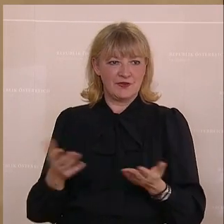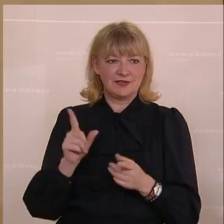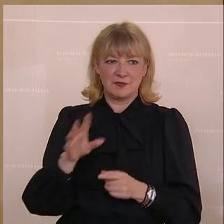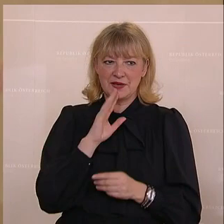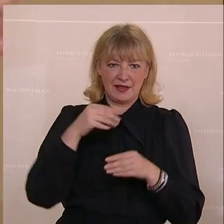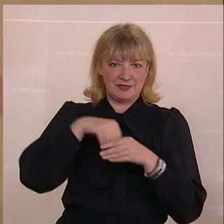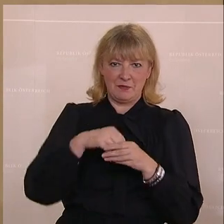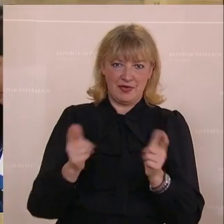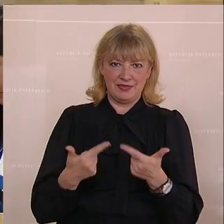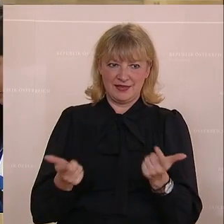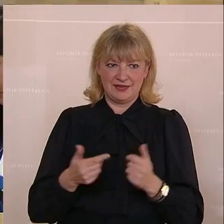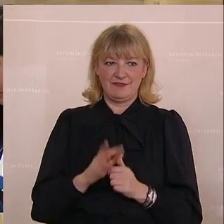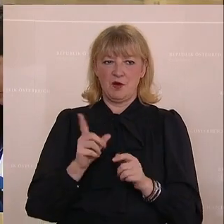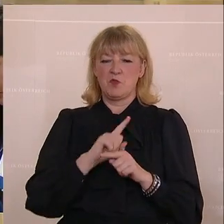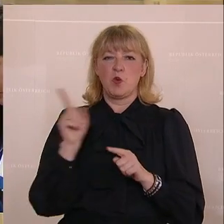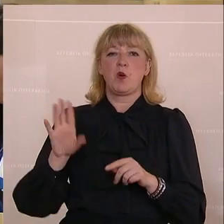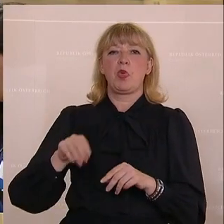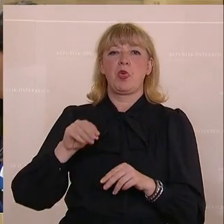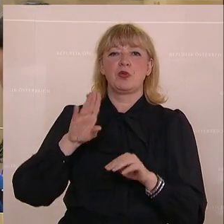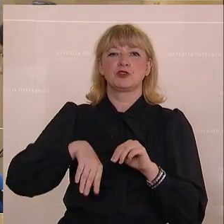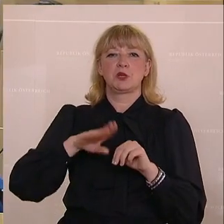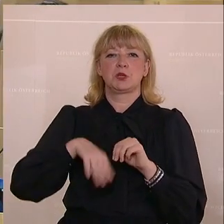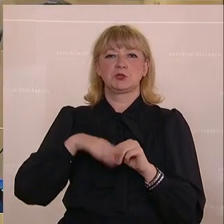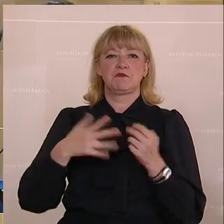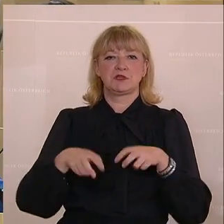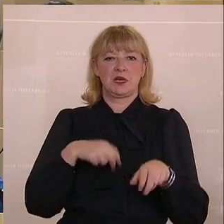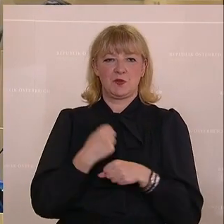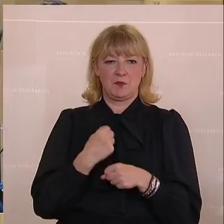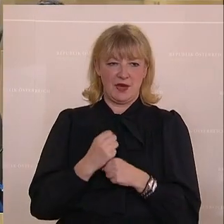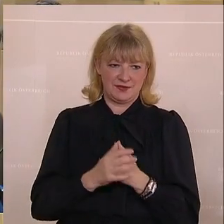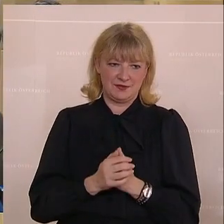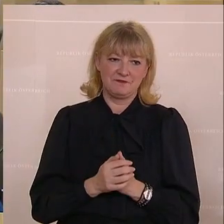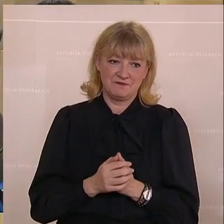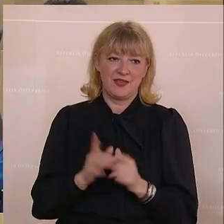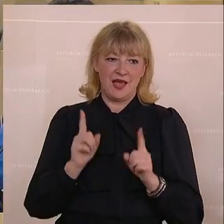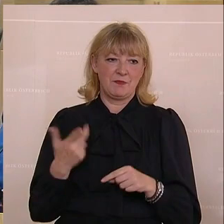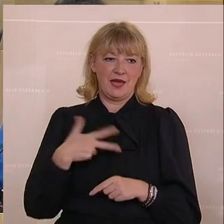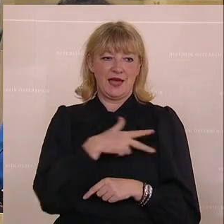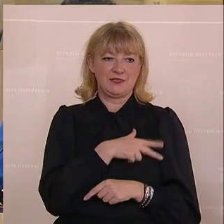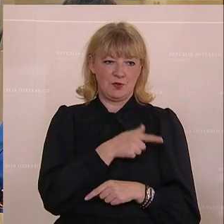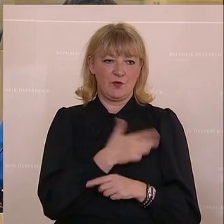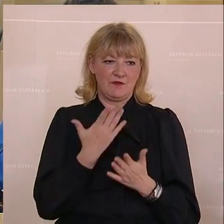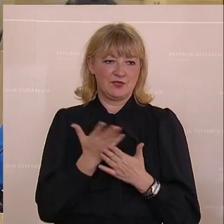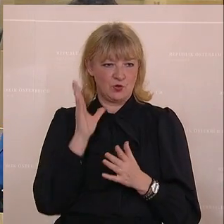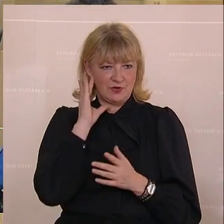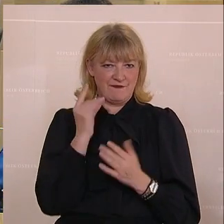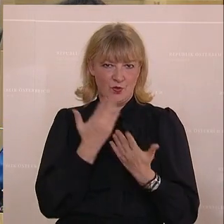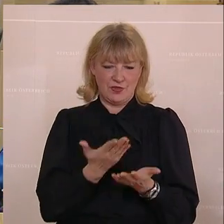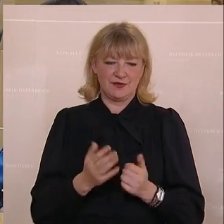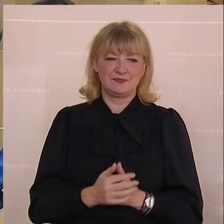Reden nicht, weil man halt alles schlechtreden muss, was seitens der Regierung gemacht wird. Aber das ist halt von der SPÖ das, was wir gewöhnt sind.